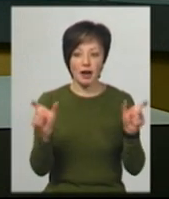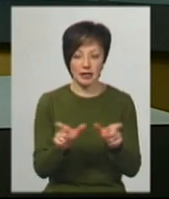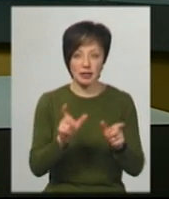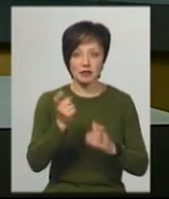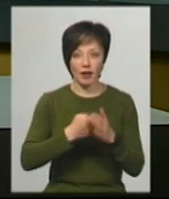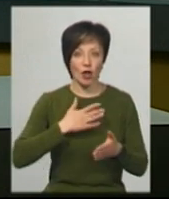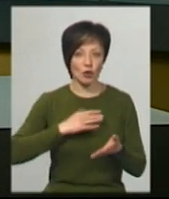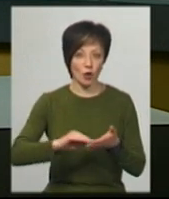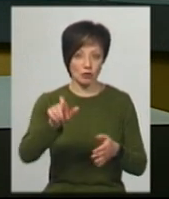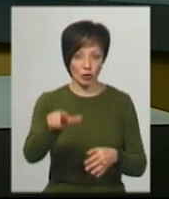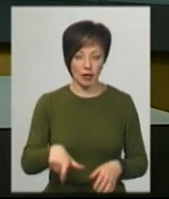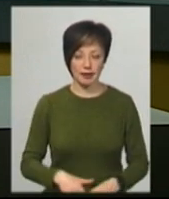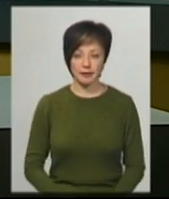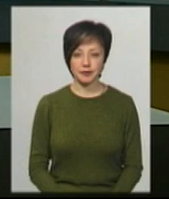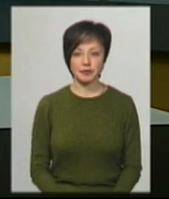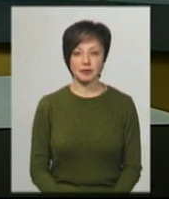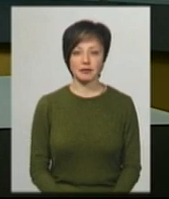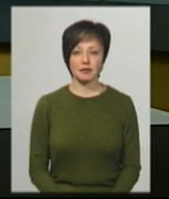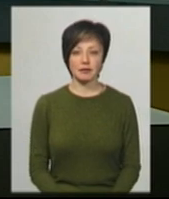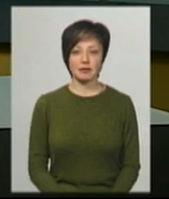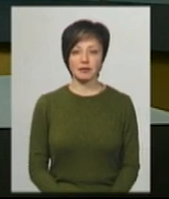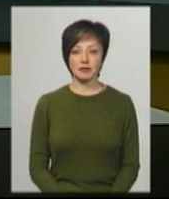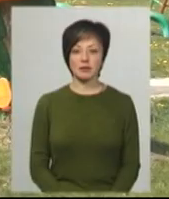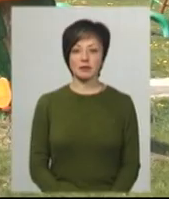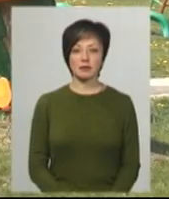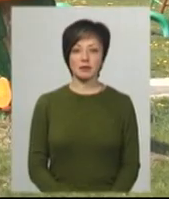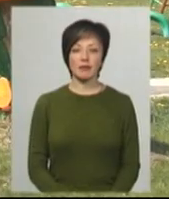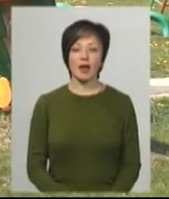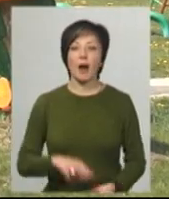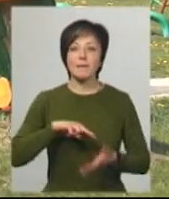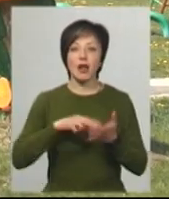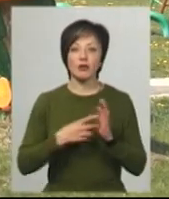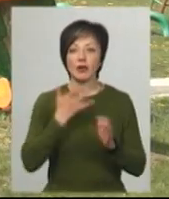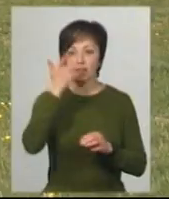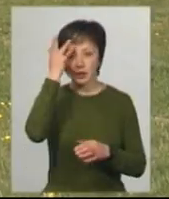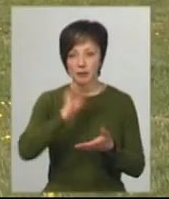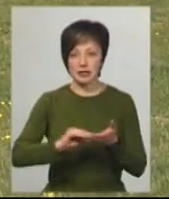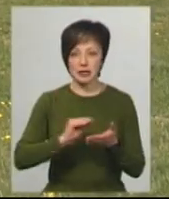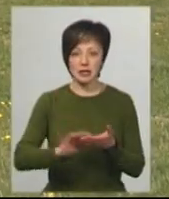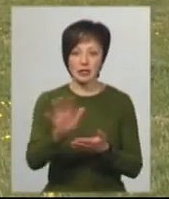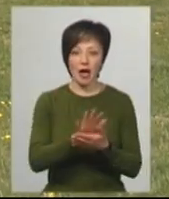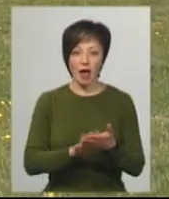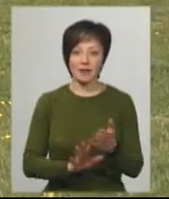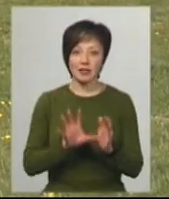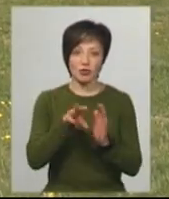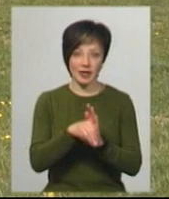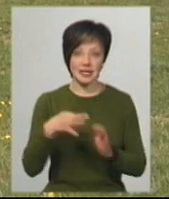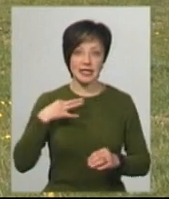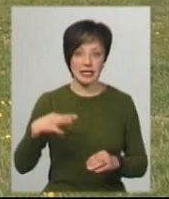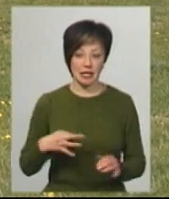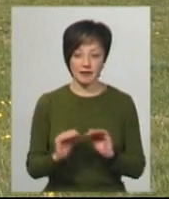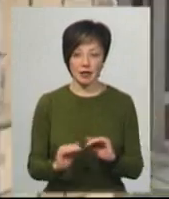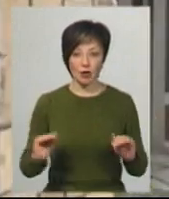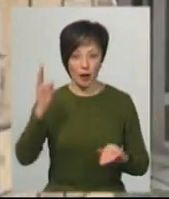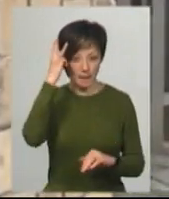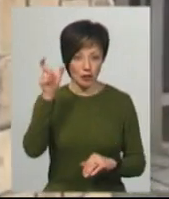Суспільного. Подробиці у сюжеті Лесі Боровець. Планувала влітку йти писати заяви на зарахування свого сина Дениса в садочок